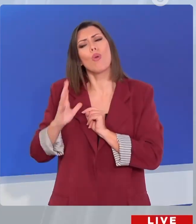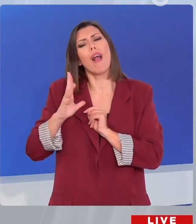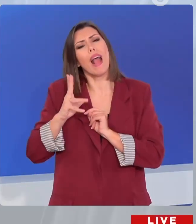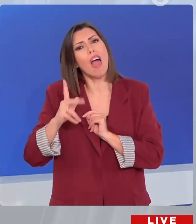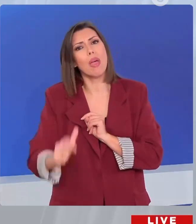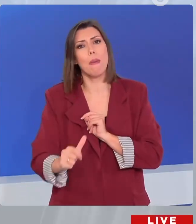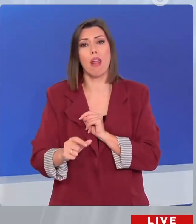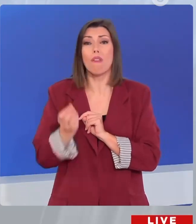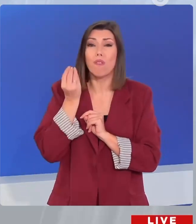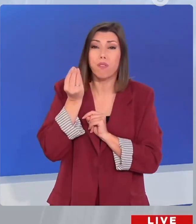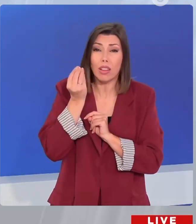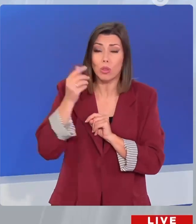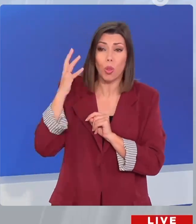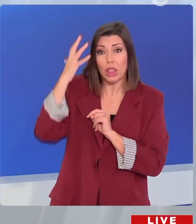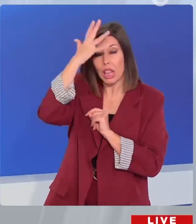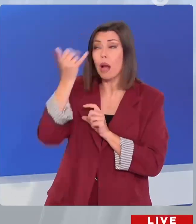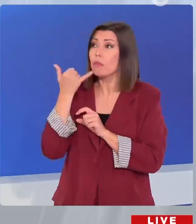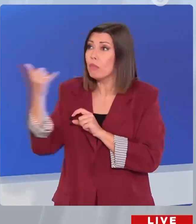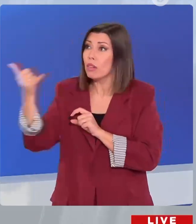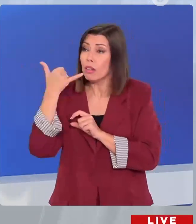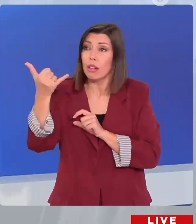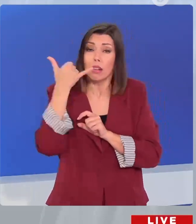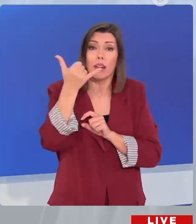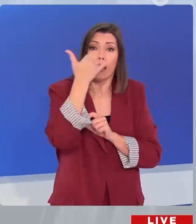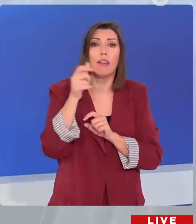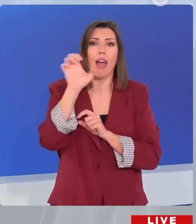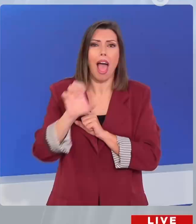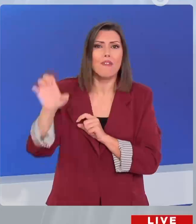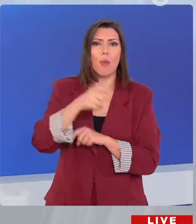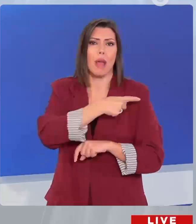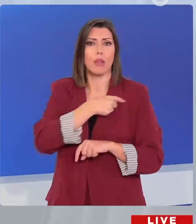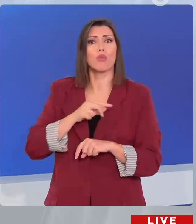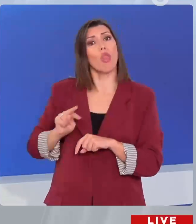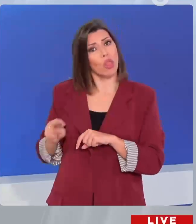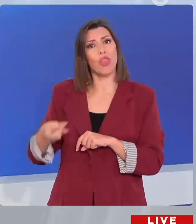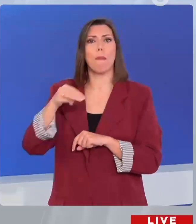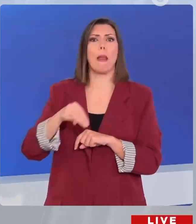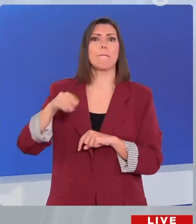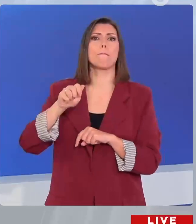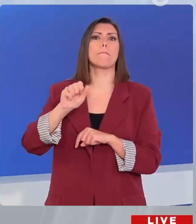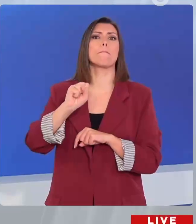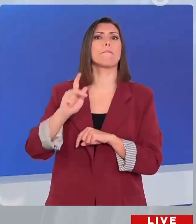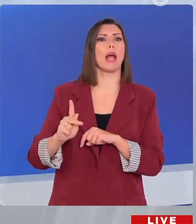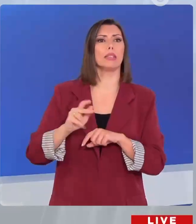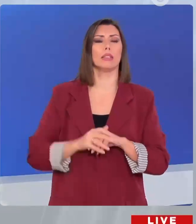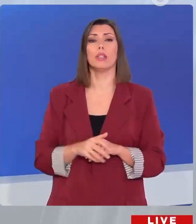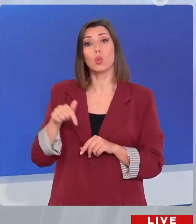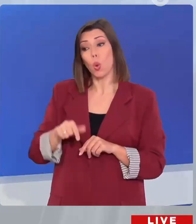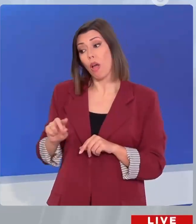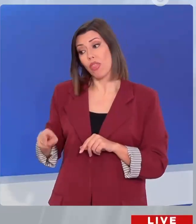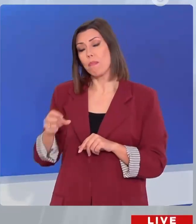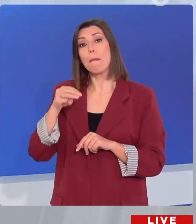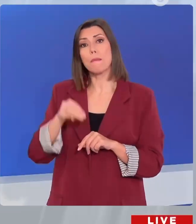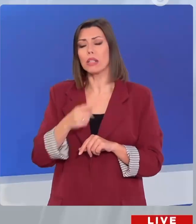when world leaders have called Trump. Σύμφωνα με το ρεπορτάζ, μάλιστα ο Μάσκ έχει φτάσει στο σημείο να δηλώνει τις προτιμήσεις του για τις θέσεις που πρέπει να